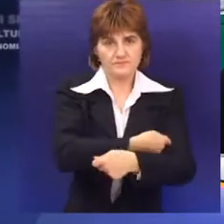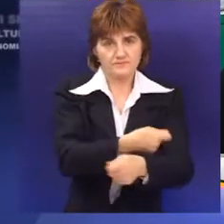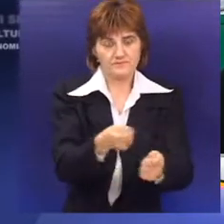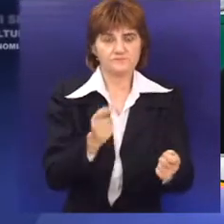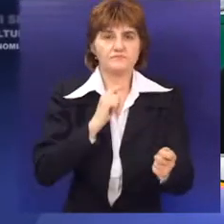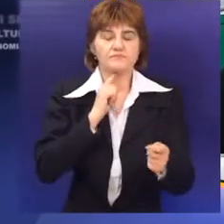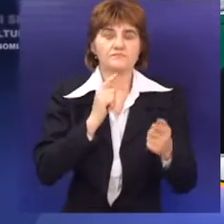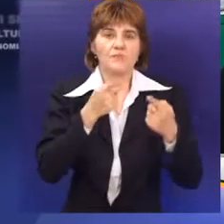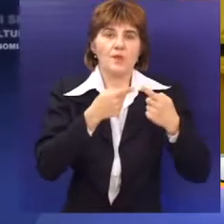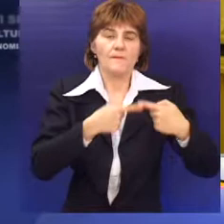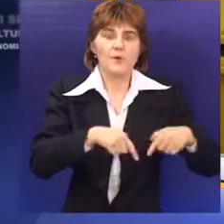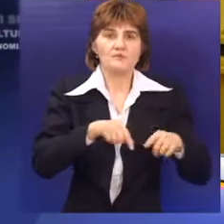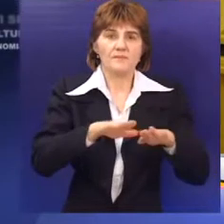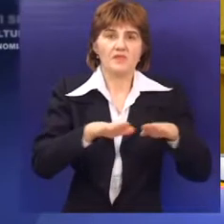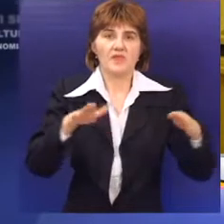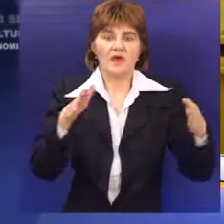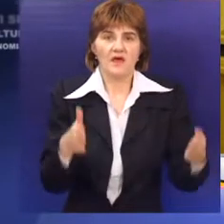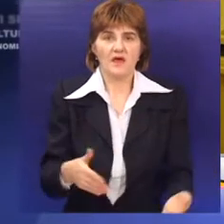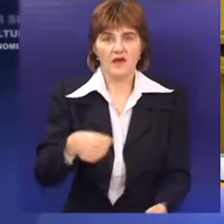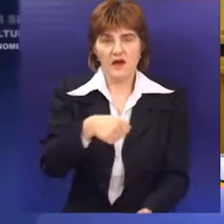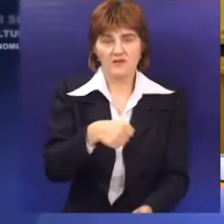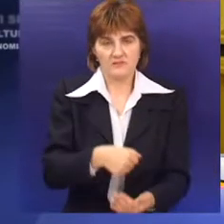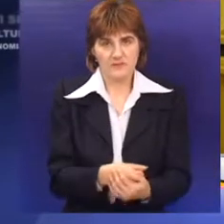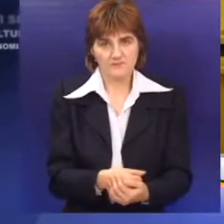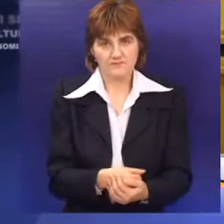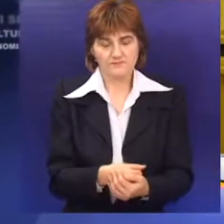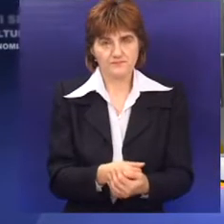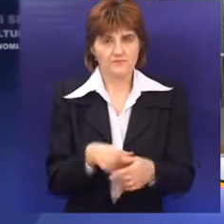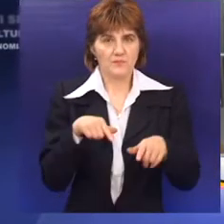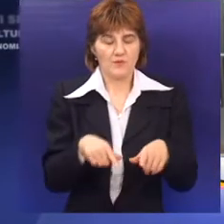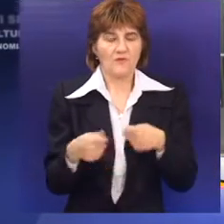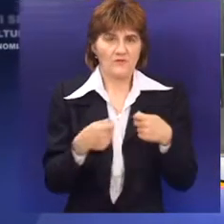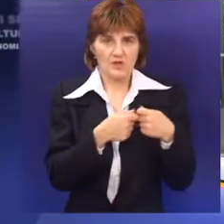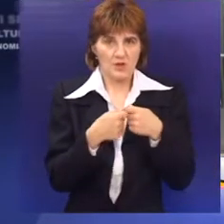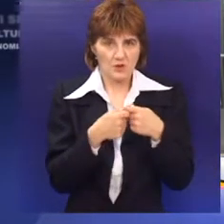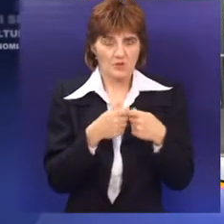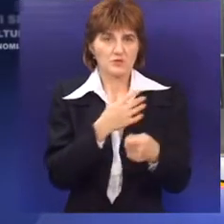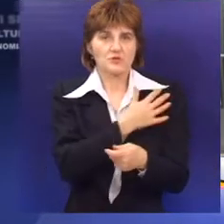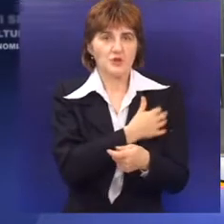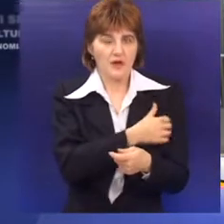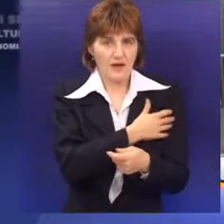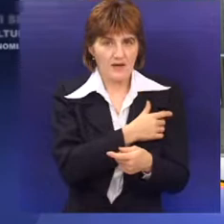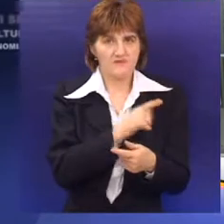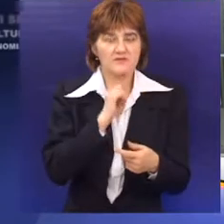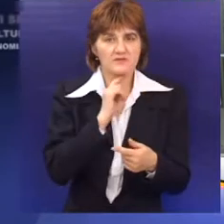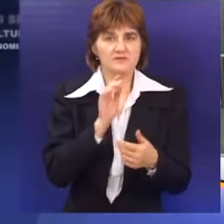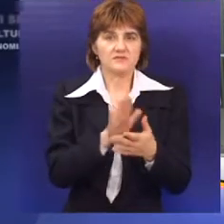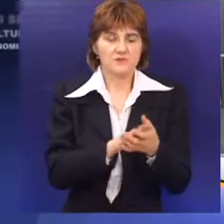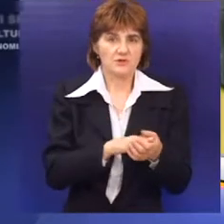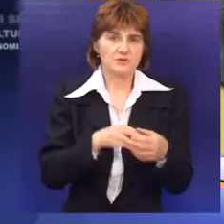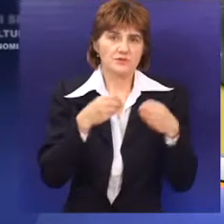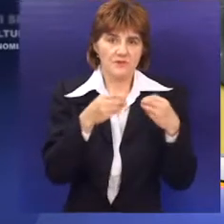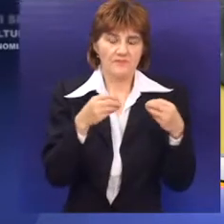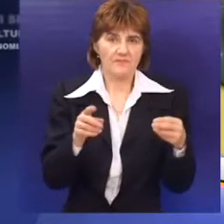posebnih kanti. Udruženje Centar za ekologiju i održivi razvoj zajedno sa partnerima iz Hrvatske sprovodi projekat pod